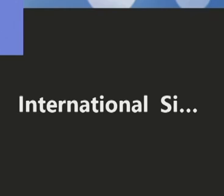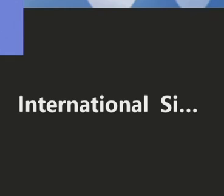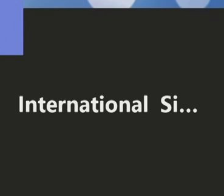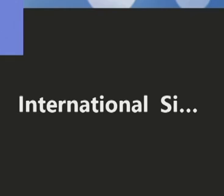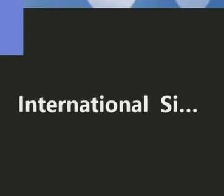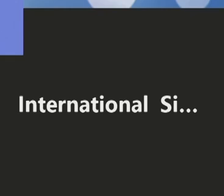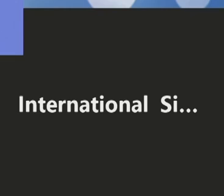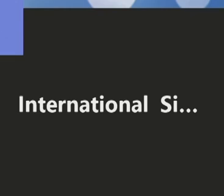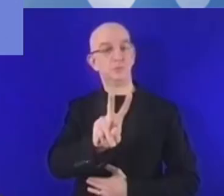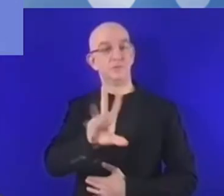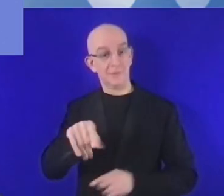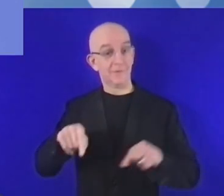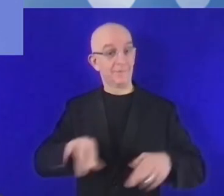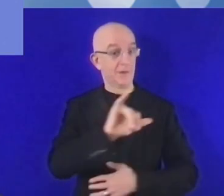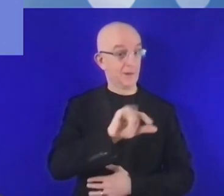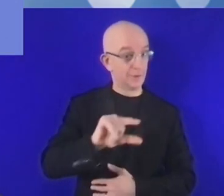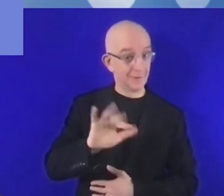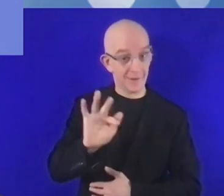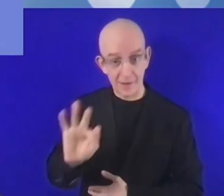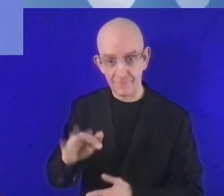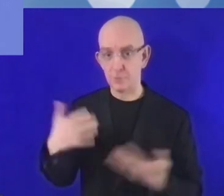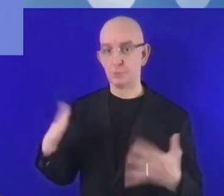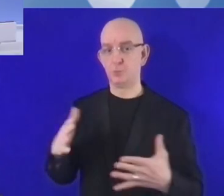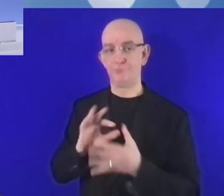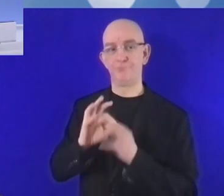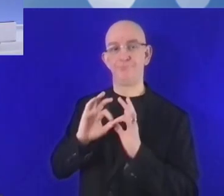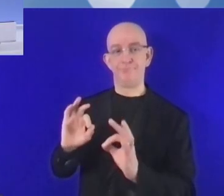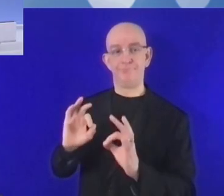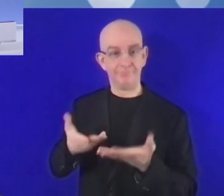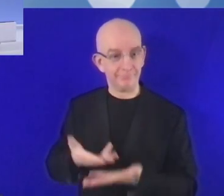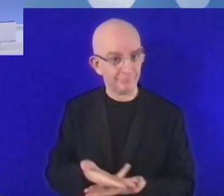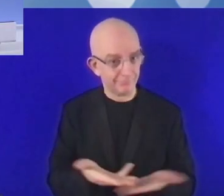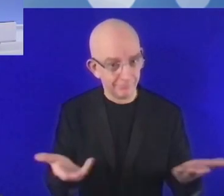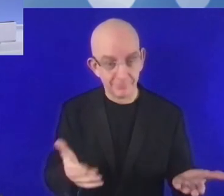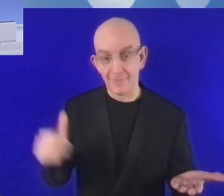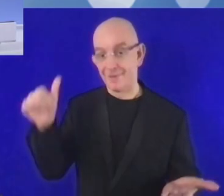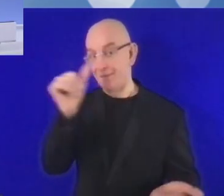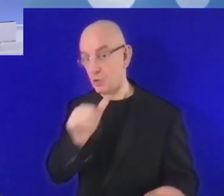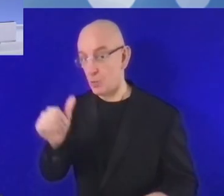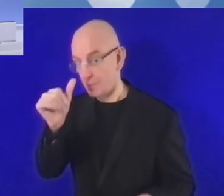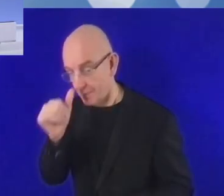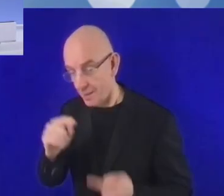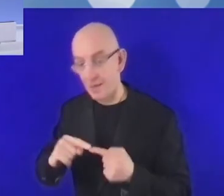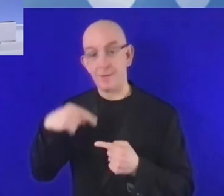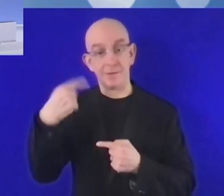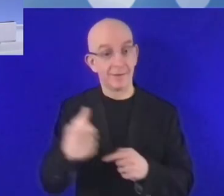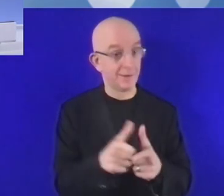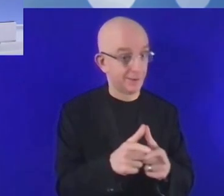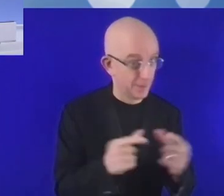عندما سيتم هذه القمة في البداية أثيوبيا وبعدها دول أخرى.